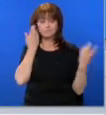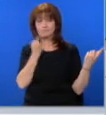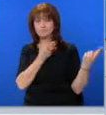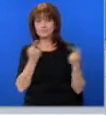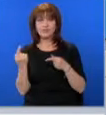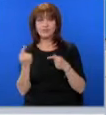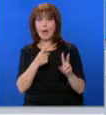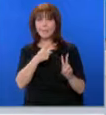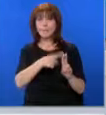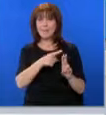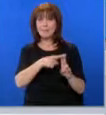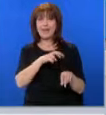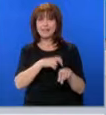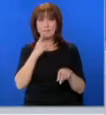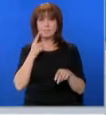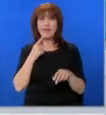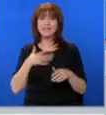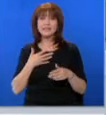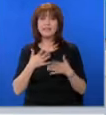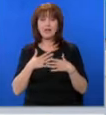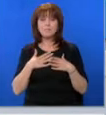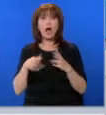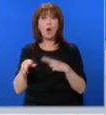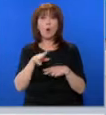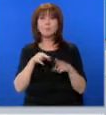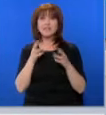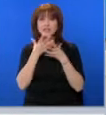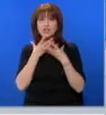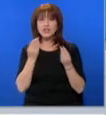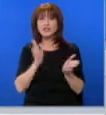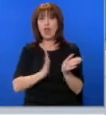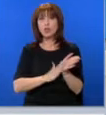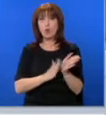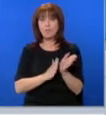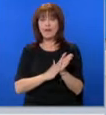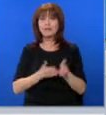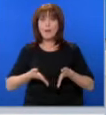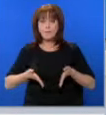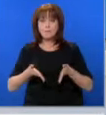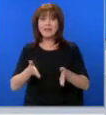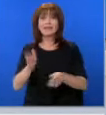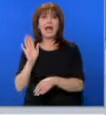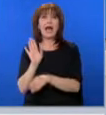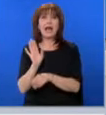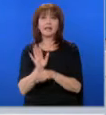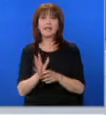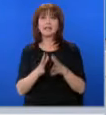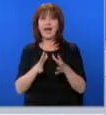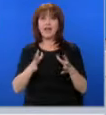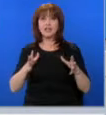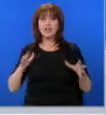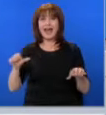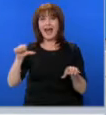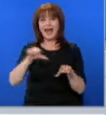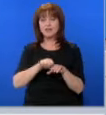ППДБ настояха да се създаде комисия за изчезналият стратегически документ, пътна карта за разширение на газопреносната